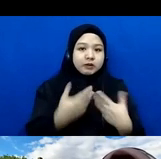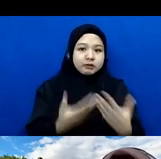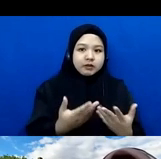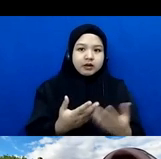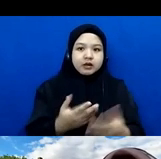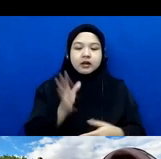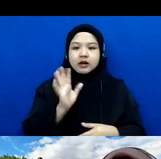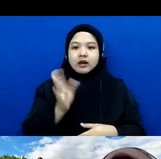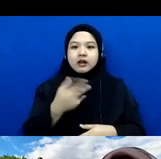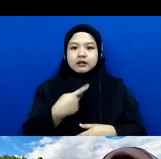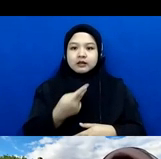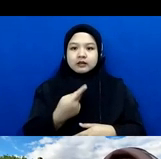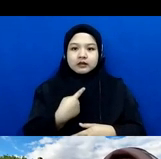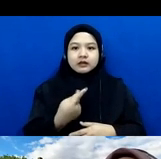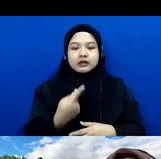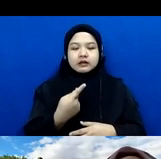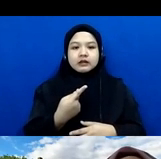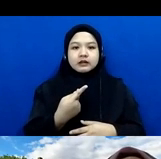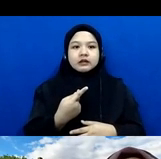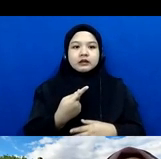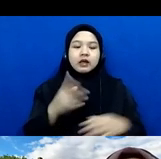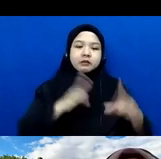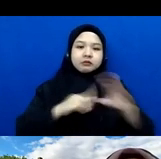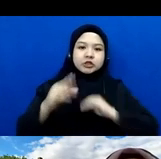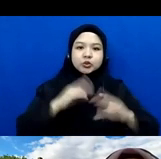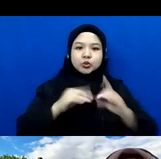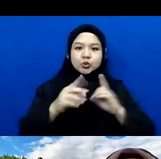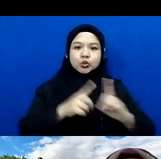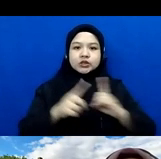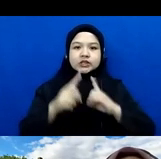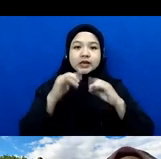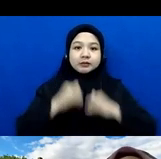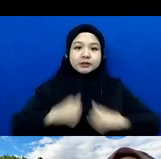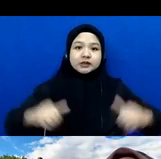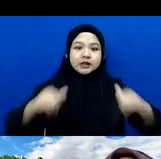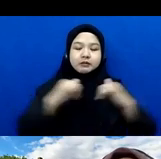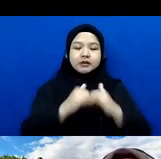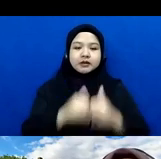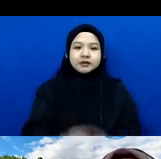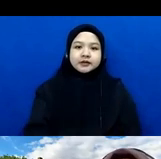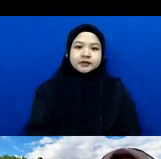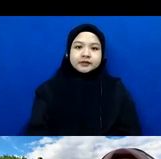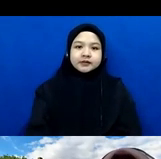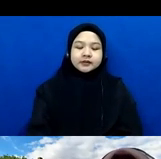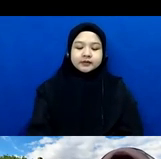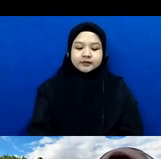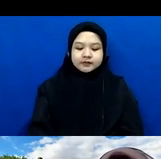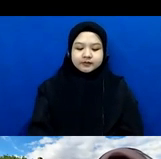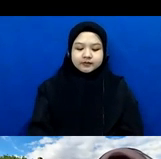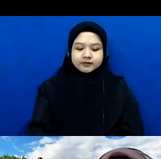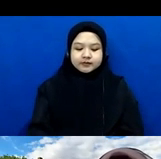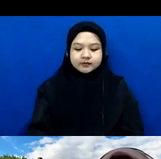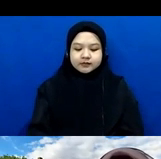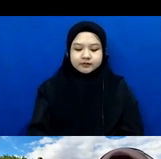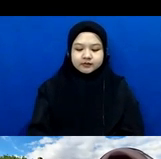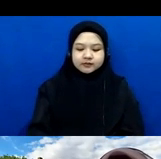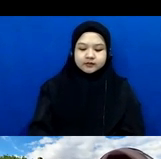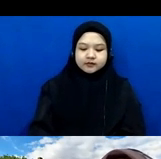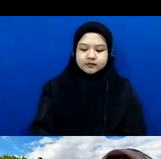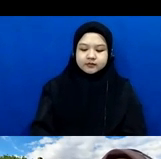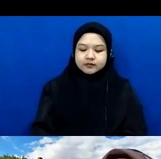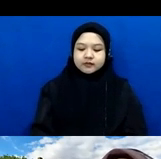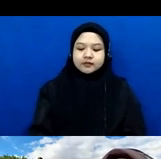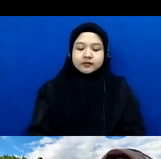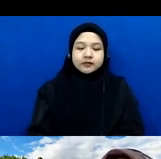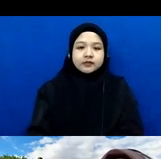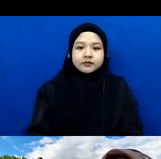kita apa namanya tentukan sama-sama kali ya Nah sebelum apa namanya sebelum